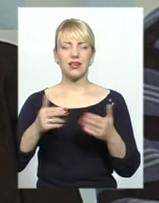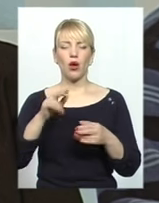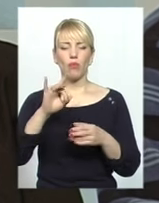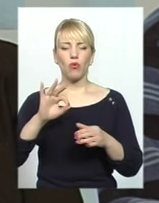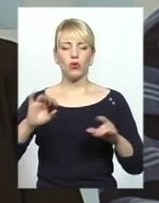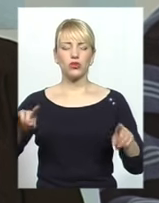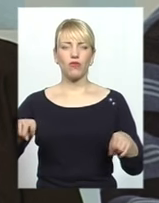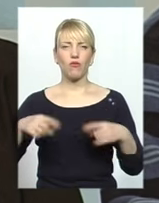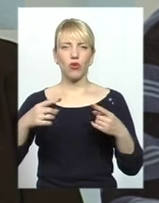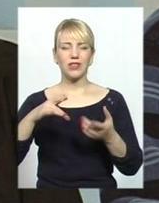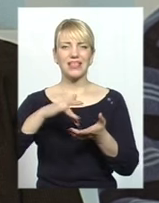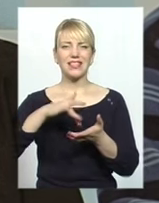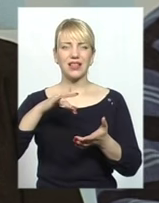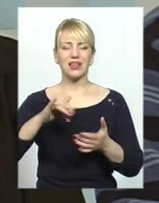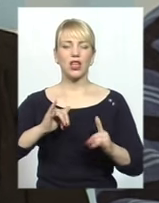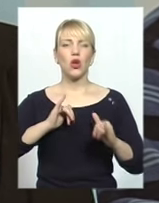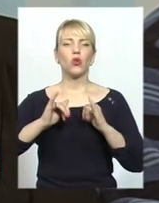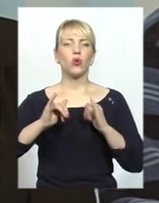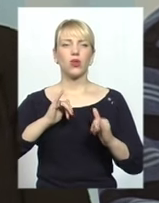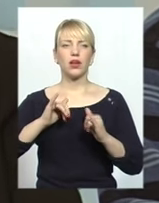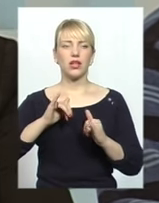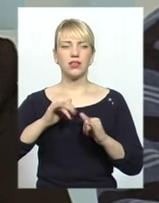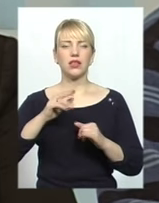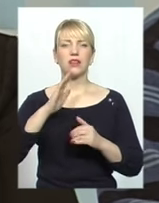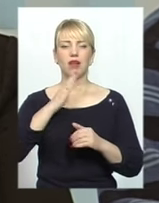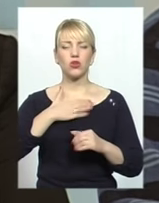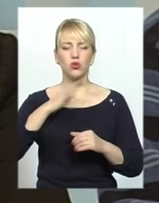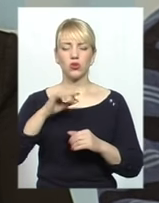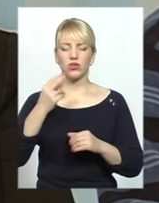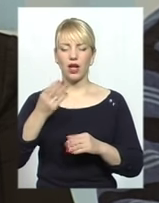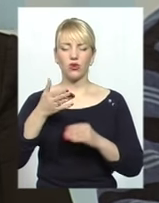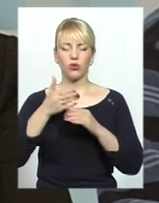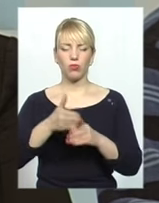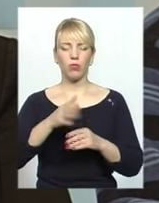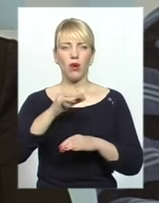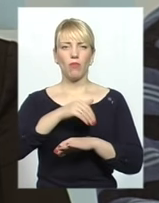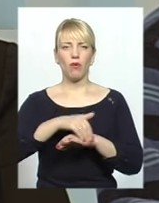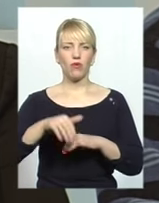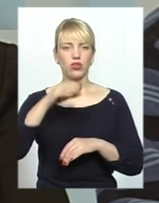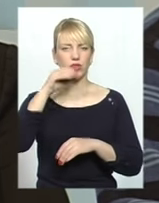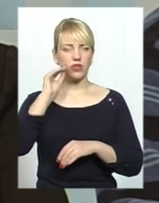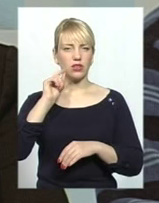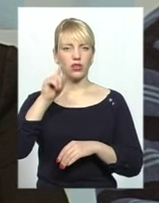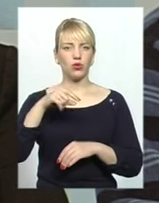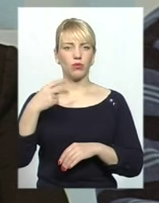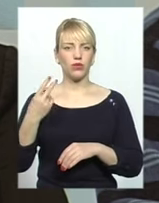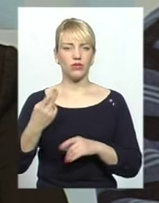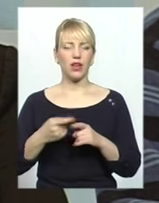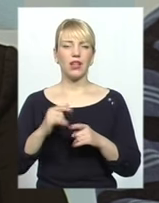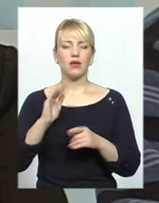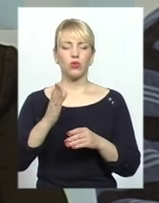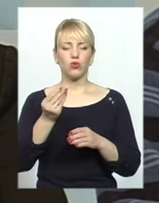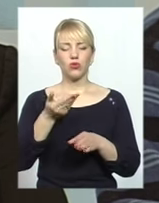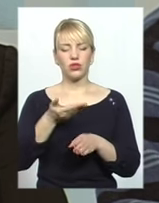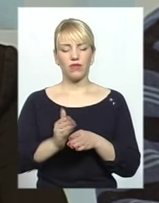центрі соціальної допомоги по вулиці Шевченко, 40.2, виділив на це кошти. І я думаю, що самим показовим це